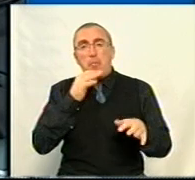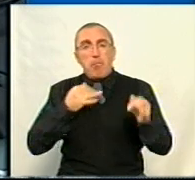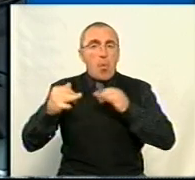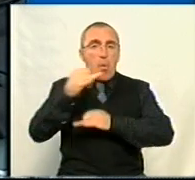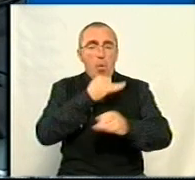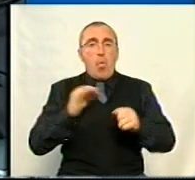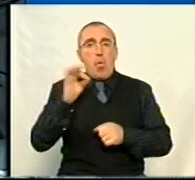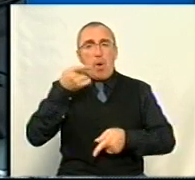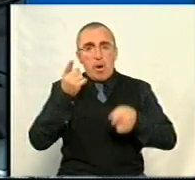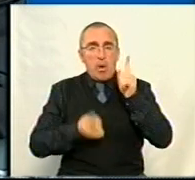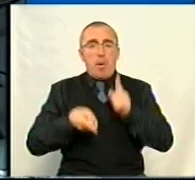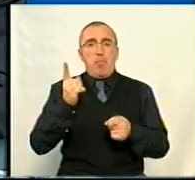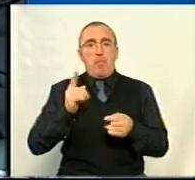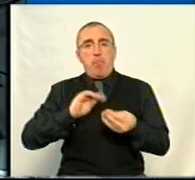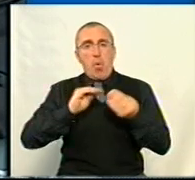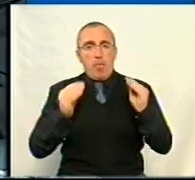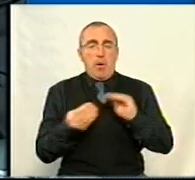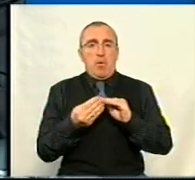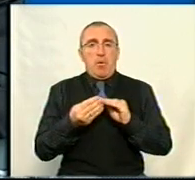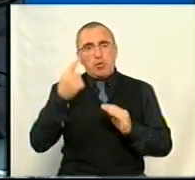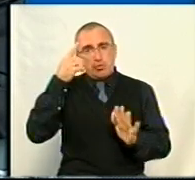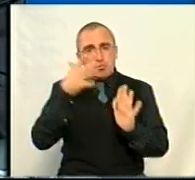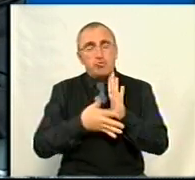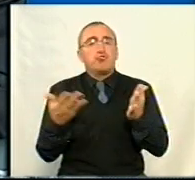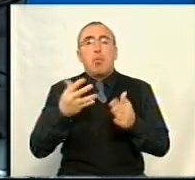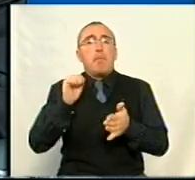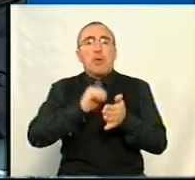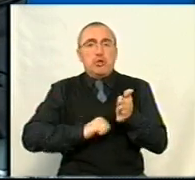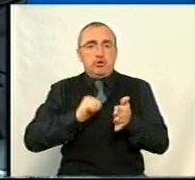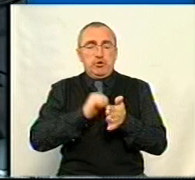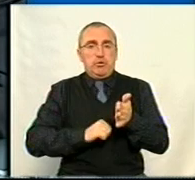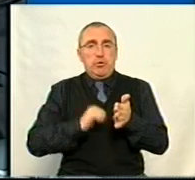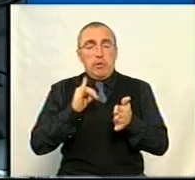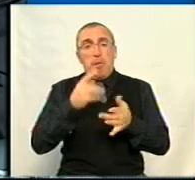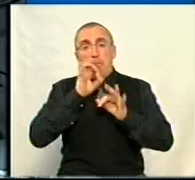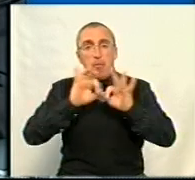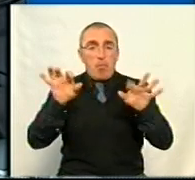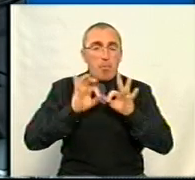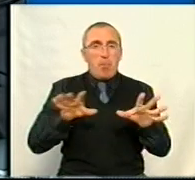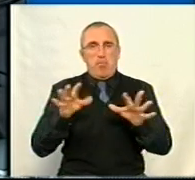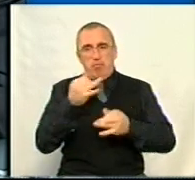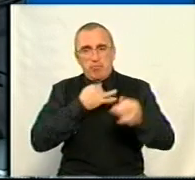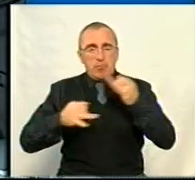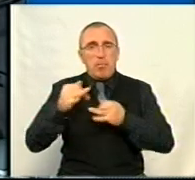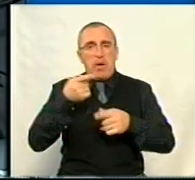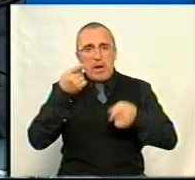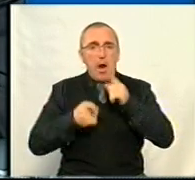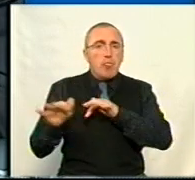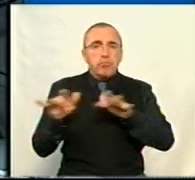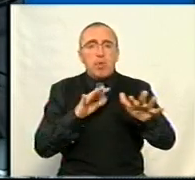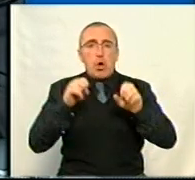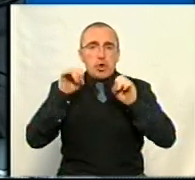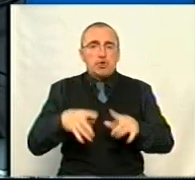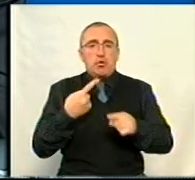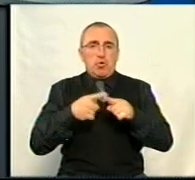про реальну проблематику, зрозуміти, в чому ж причина, і проговорити реальні кроки задля вирішення цієї